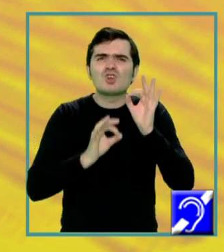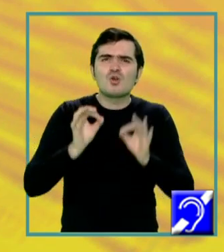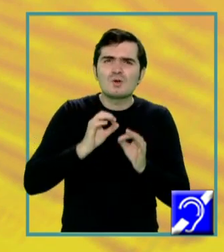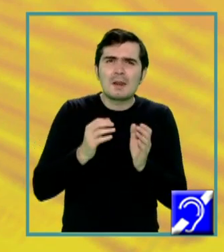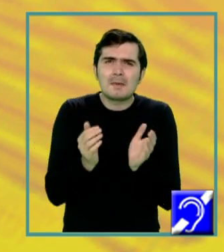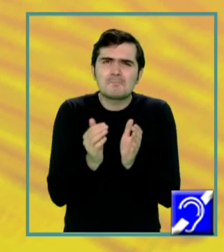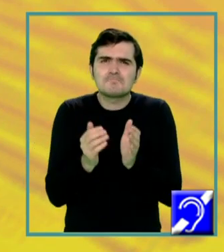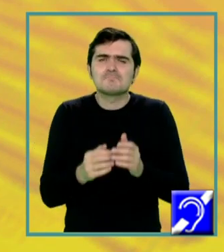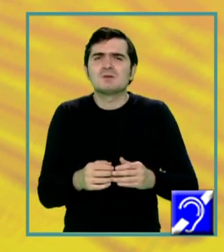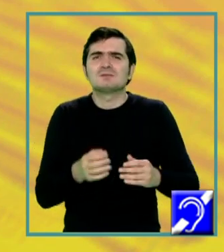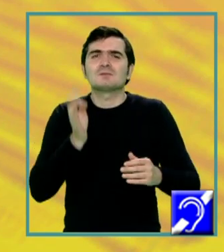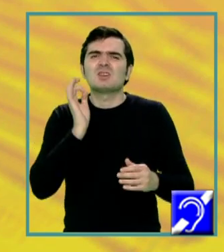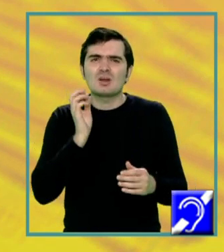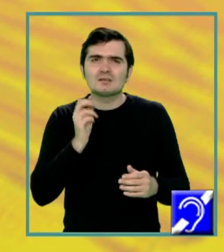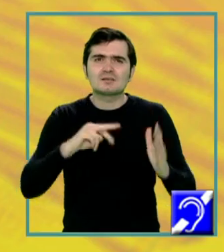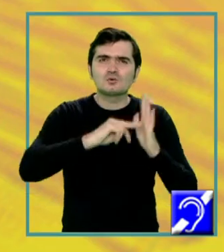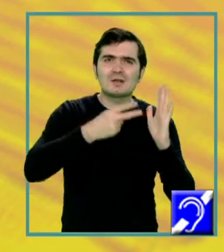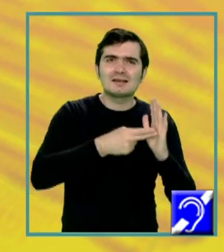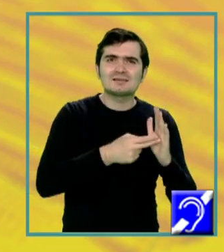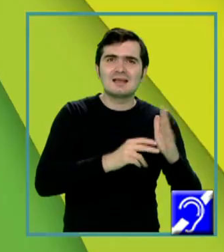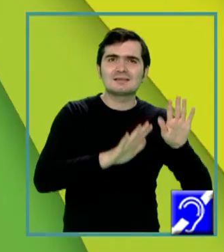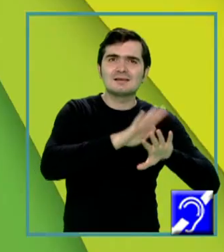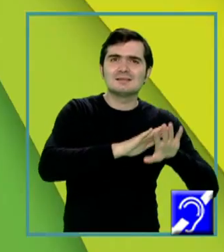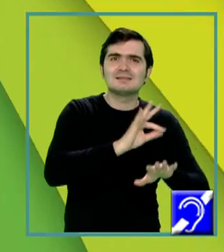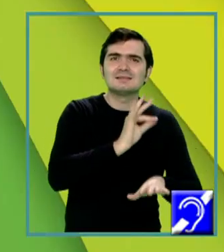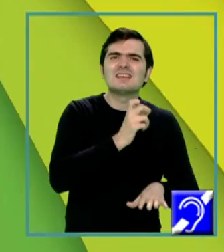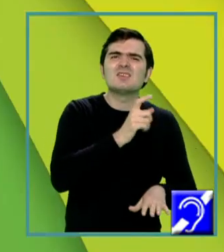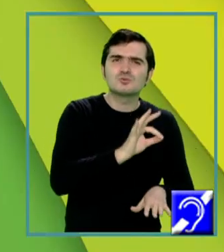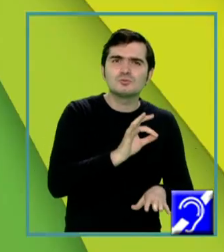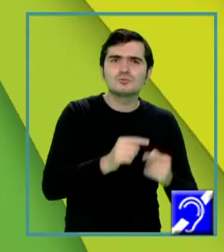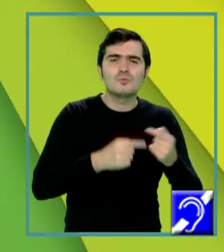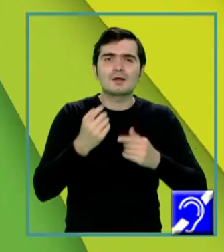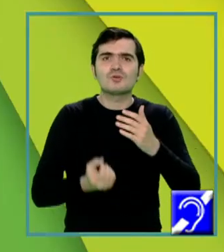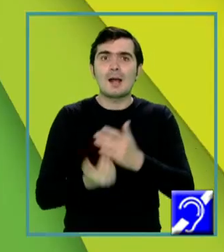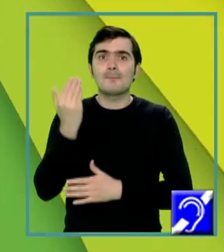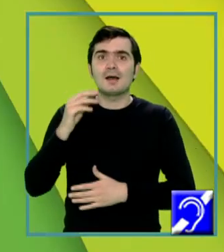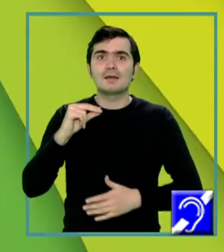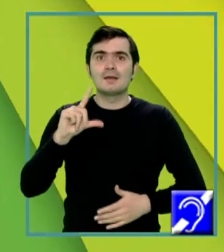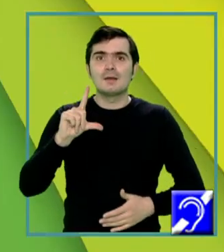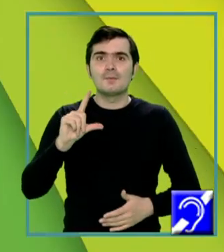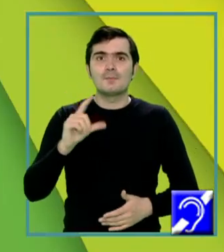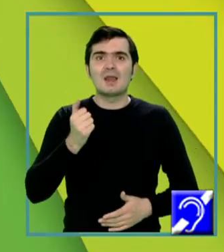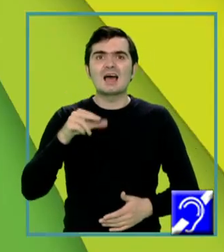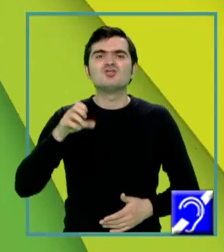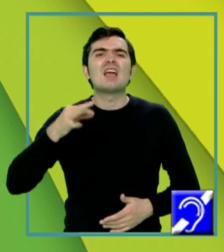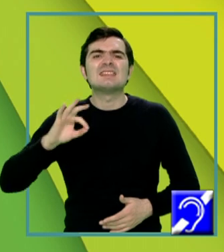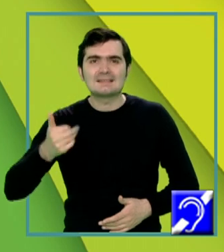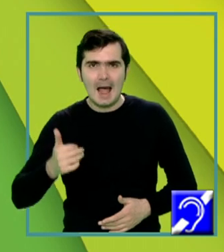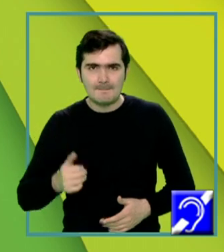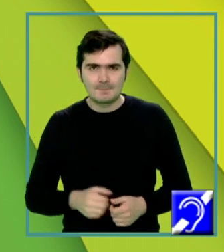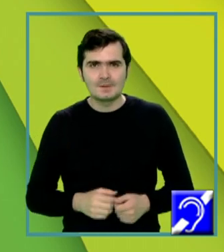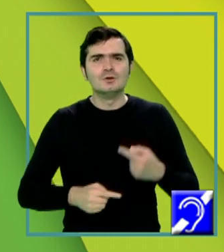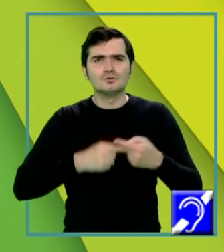se organizează în țesuturi și organe. Apare placenta, prin care mama comunică cu embrionul. Apoi,